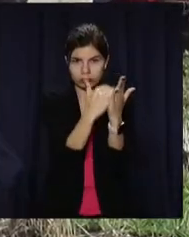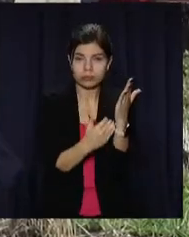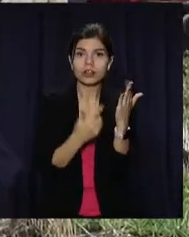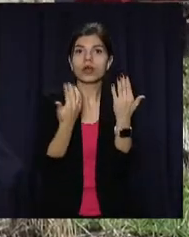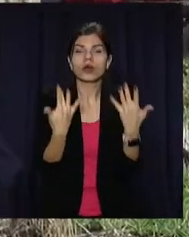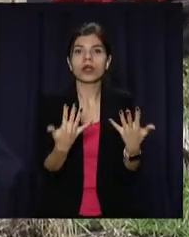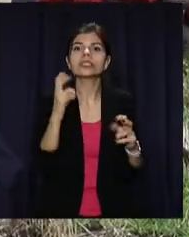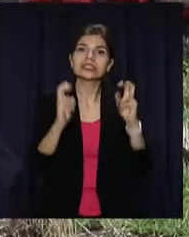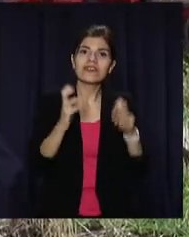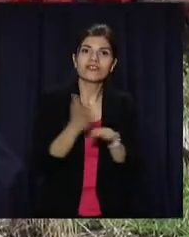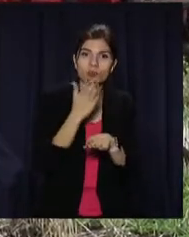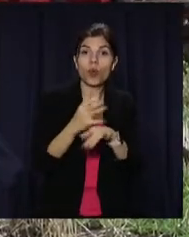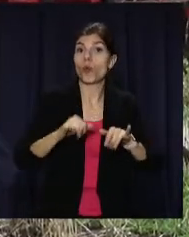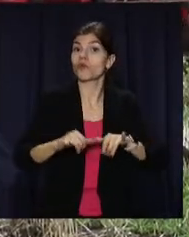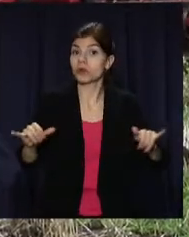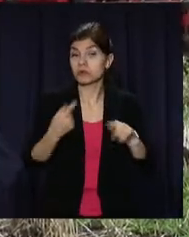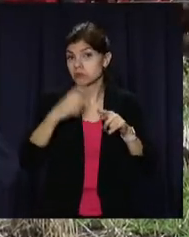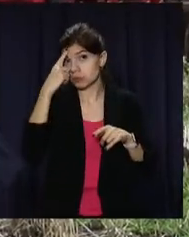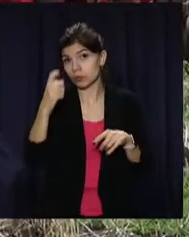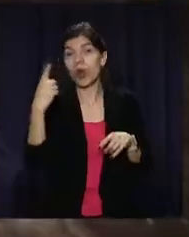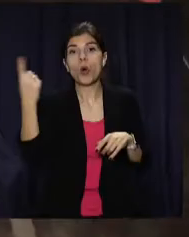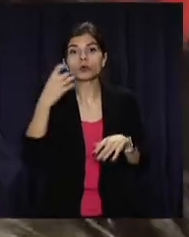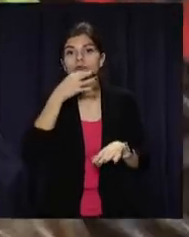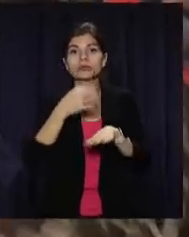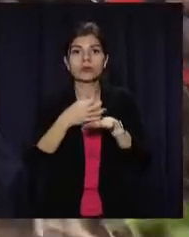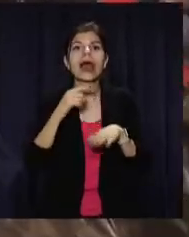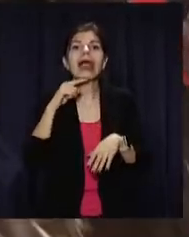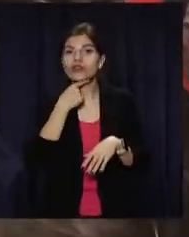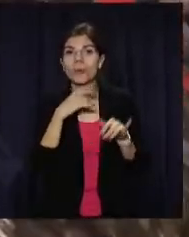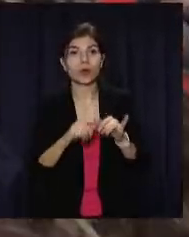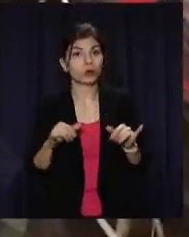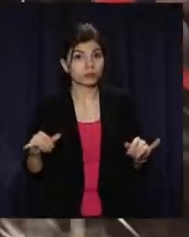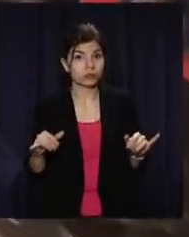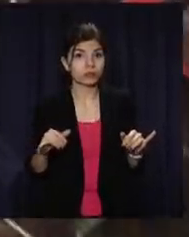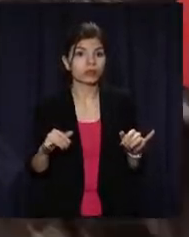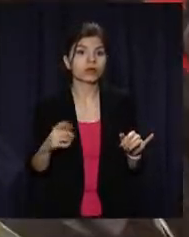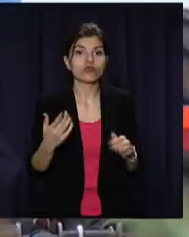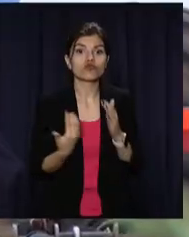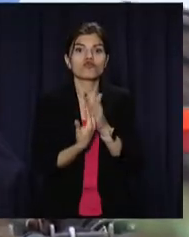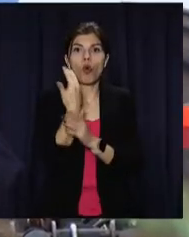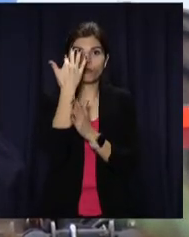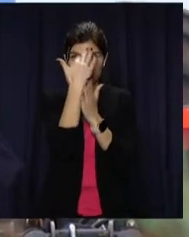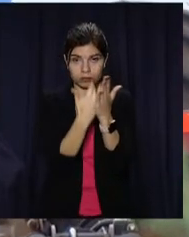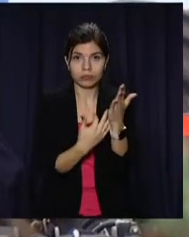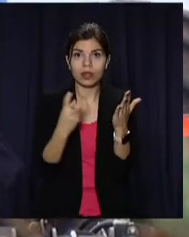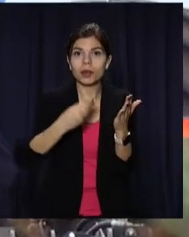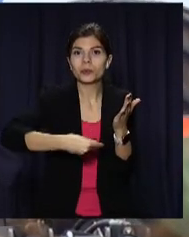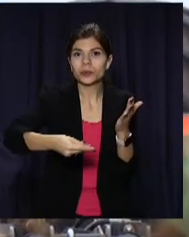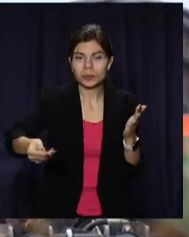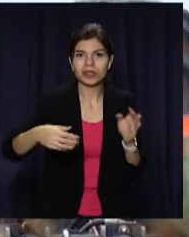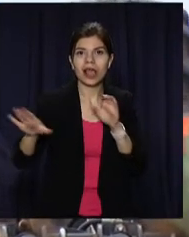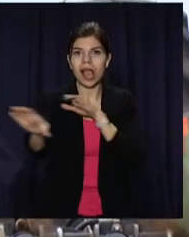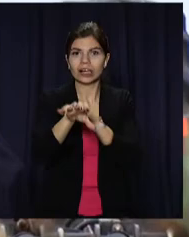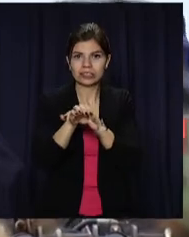кількість і заводів-виробників. Про це повідомили в обласному департаменті економ-розвитку. В оновленому переліку посівних напівпричіпний